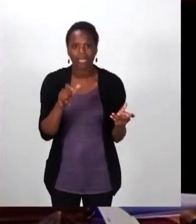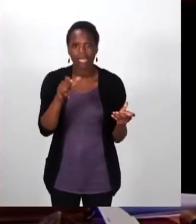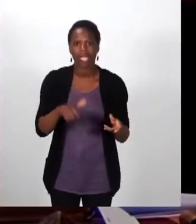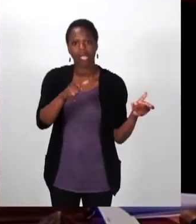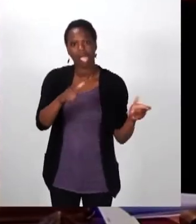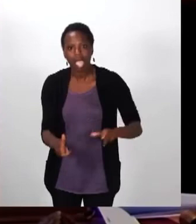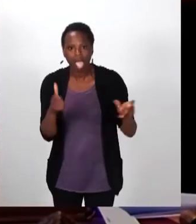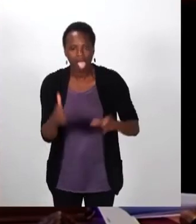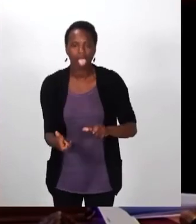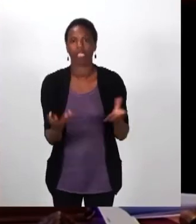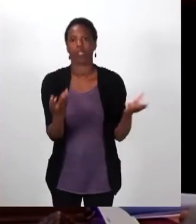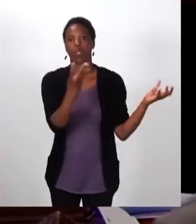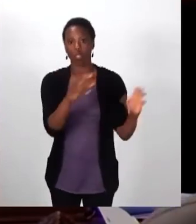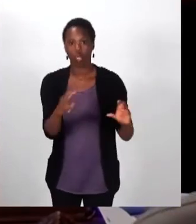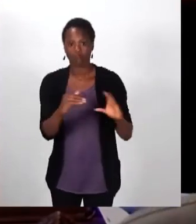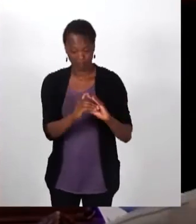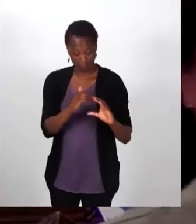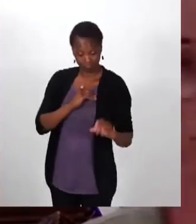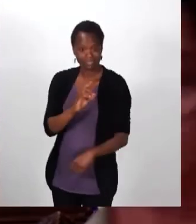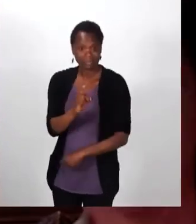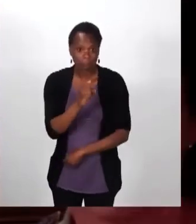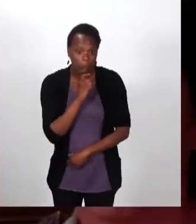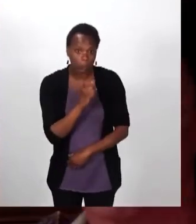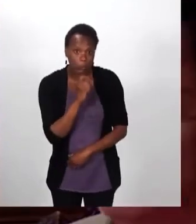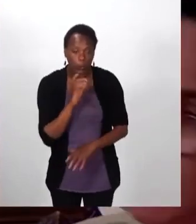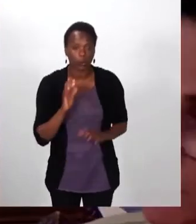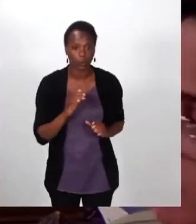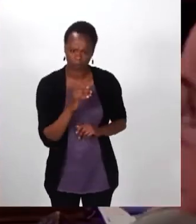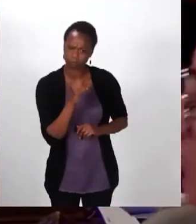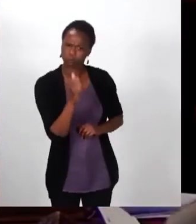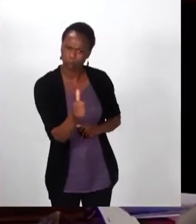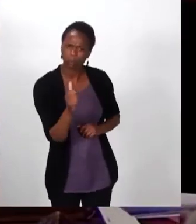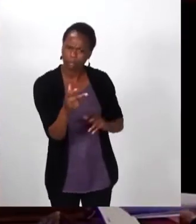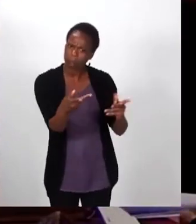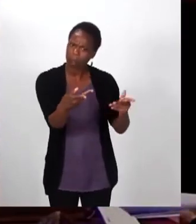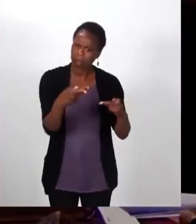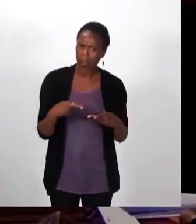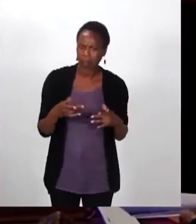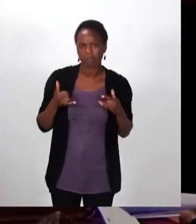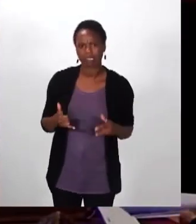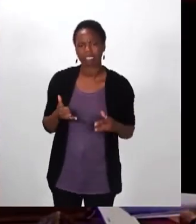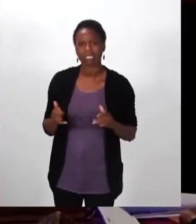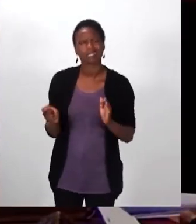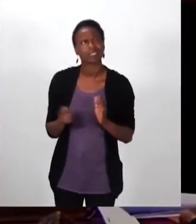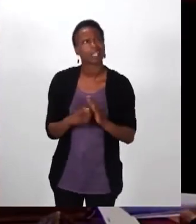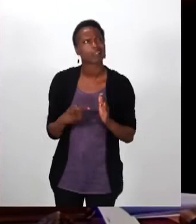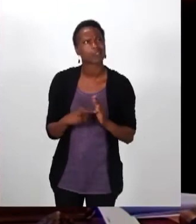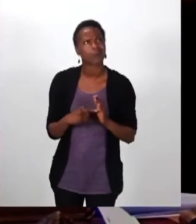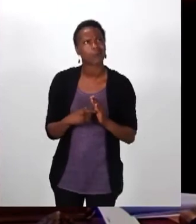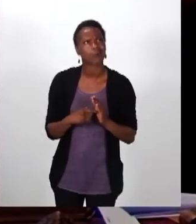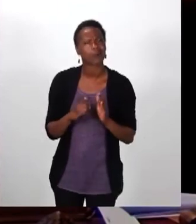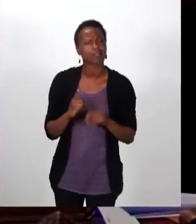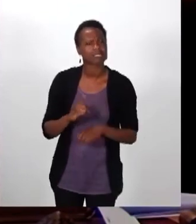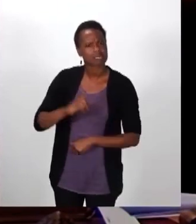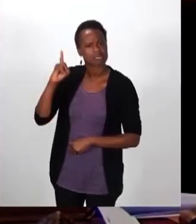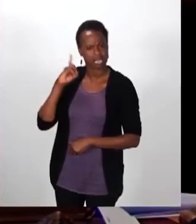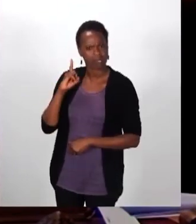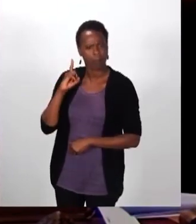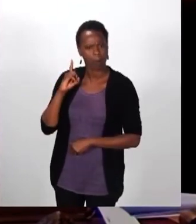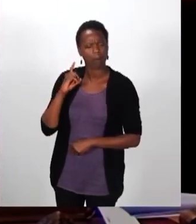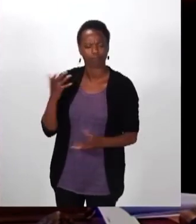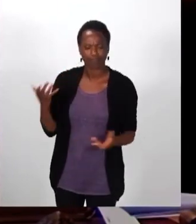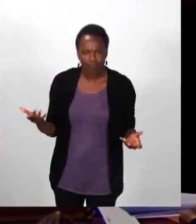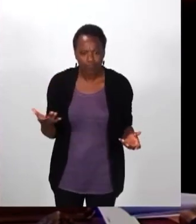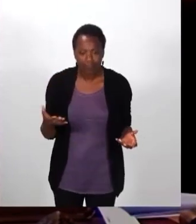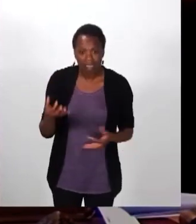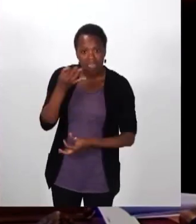arrêtés de péril, que vous aviez ici annoncés en décembre de l'année dernière. Alors, vous nous parlez souvent